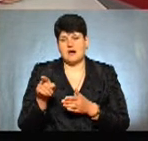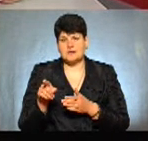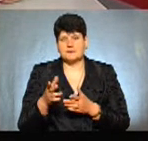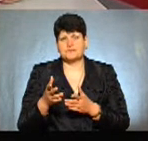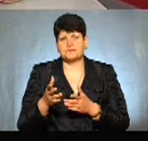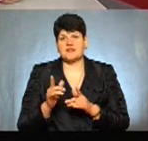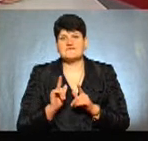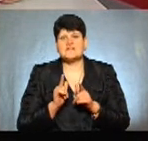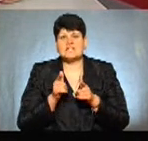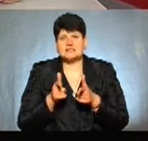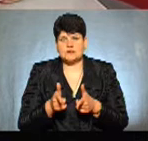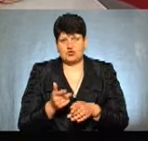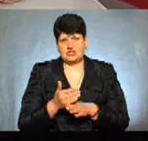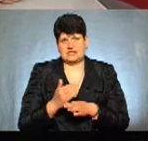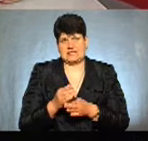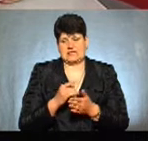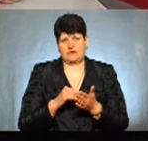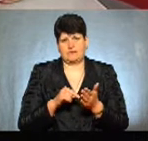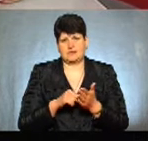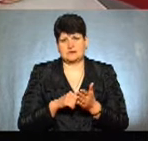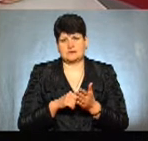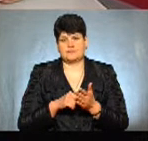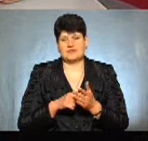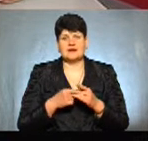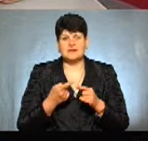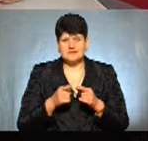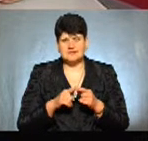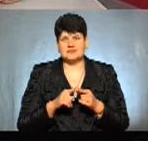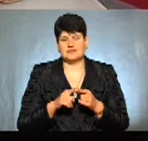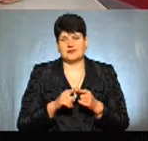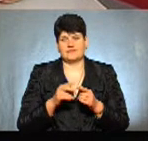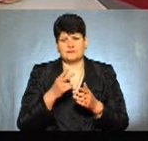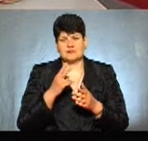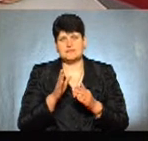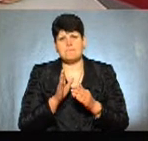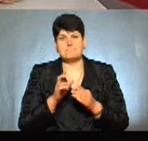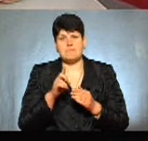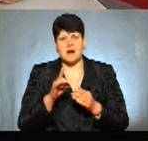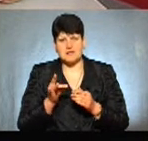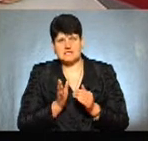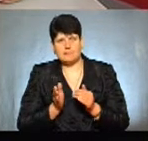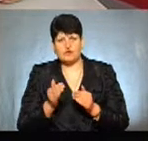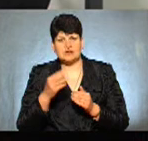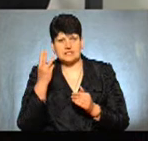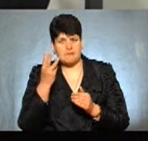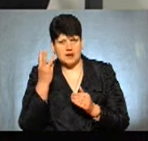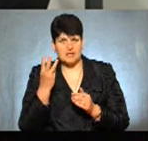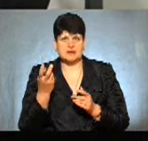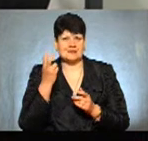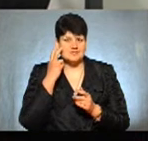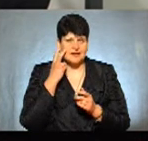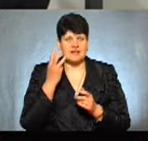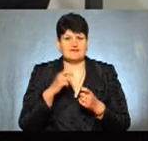сказати, в'їзної частини в місто. Це і візитна карточка. Все-таки, як би не було збереглядський поворот, це і з Хмельницької, і з Києва, і з